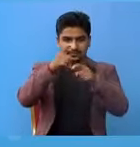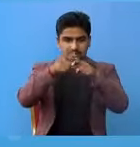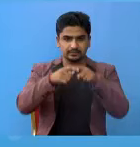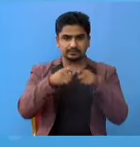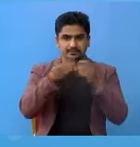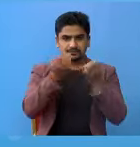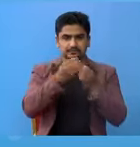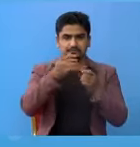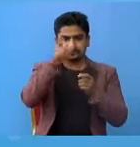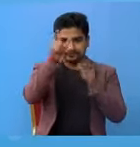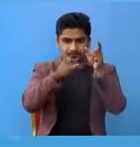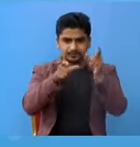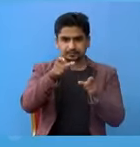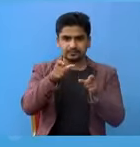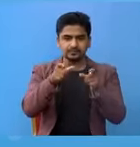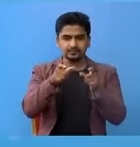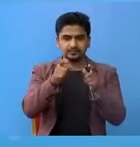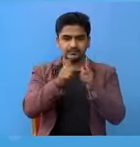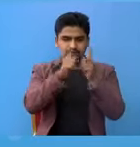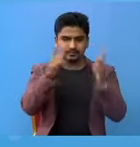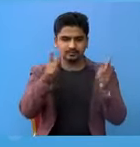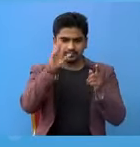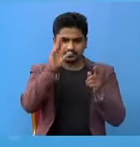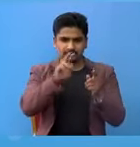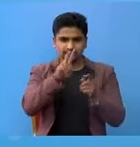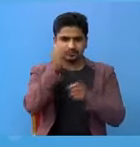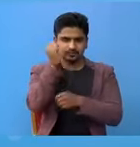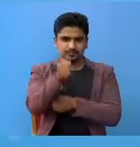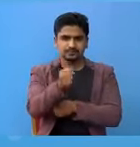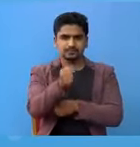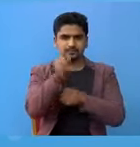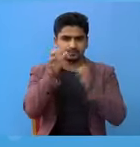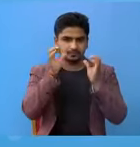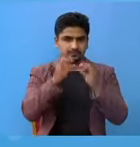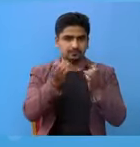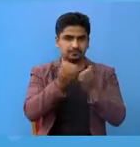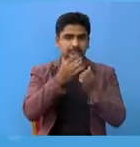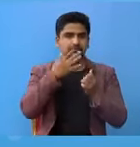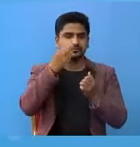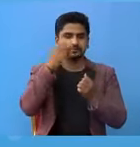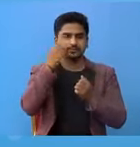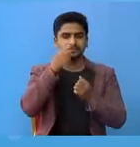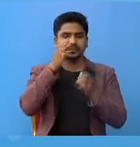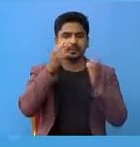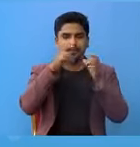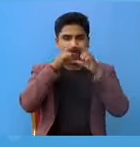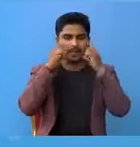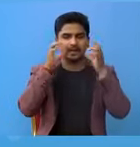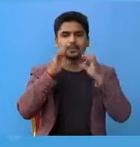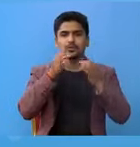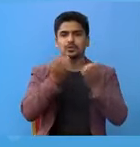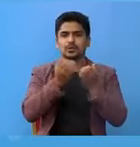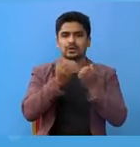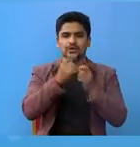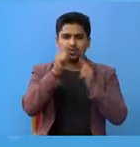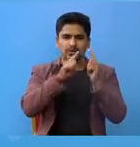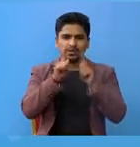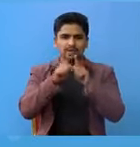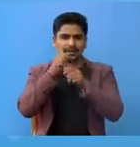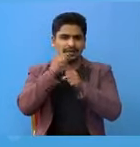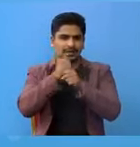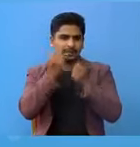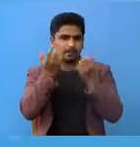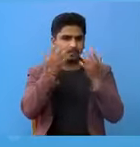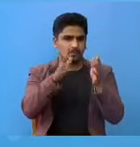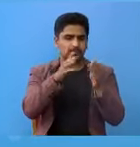नियंतरण का लागी बेक्ती बेक्ती वेच दूरी कमती में दूई मीटर काइम गरने, अनिबारे रूप में मास प्रयोगरने, कुनी पनी काइम